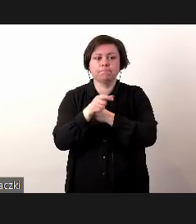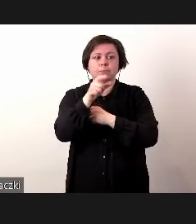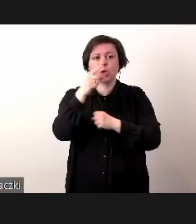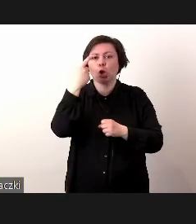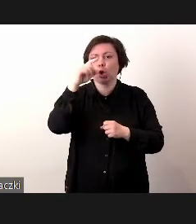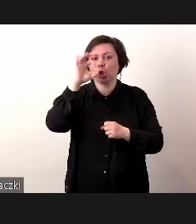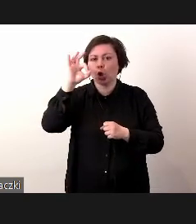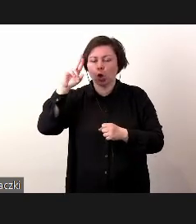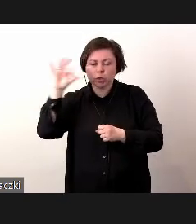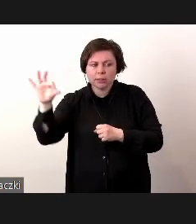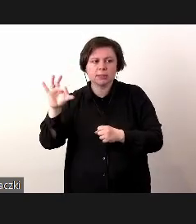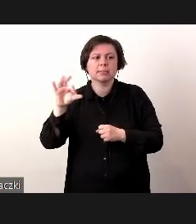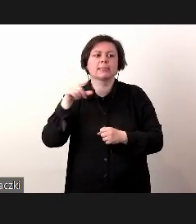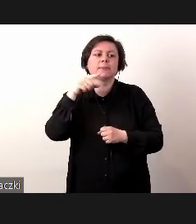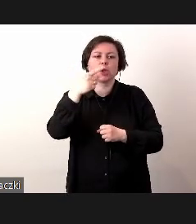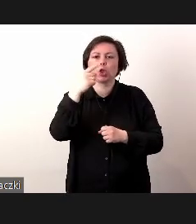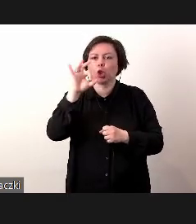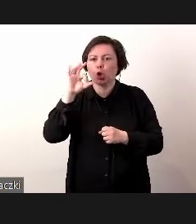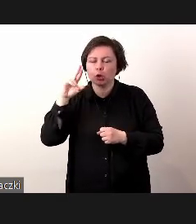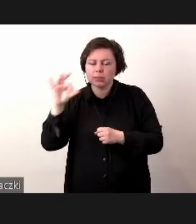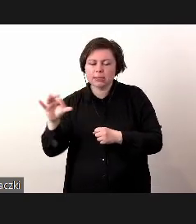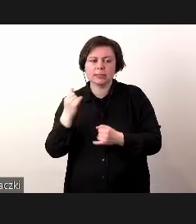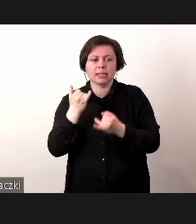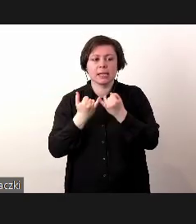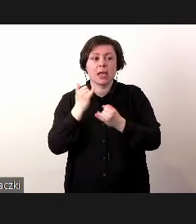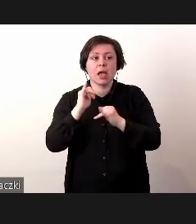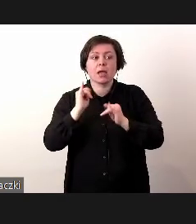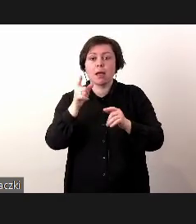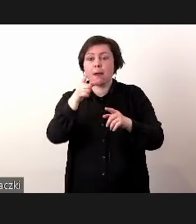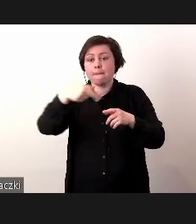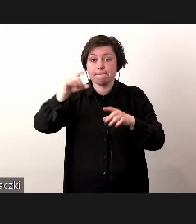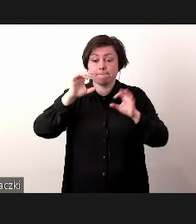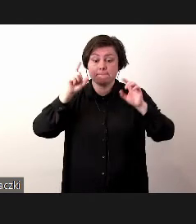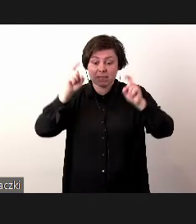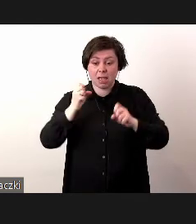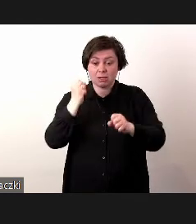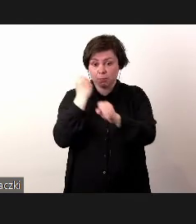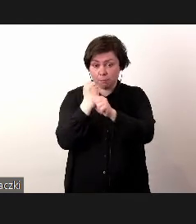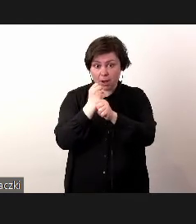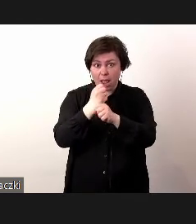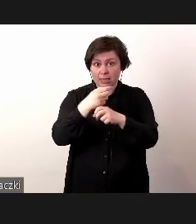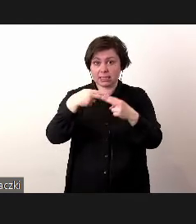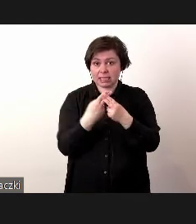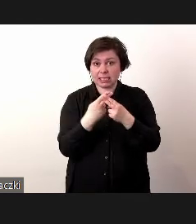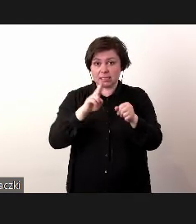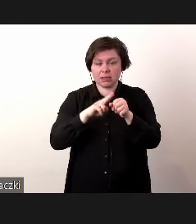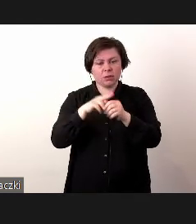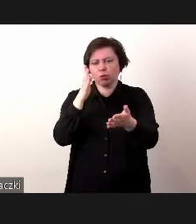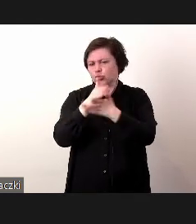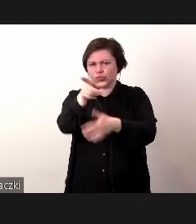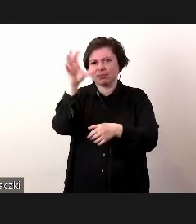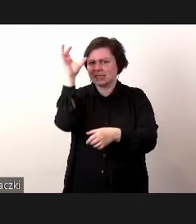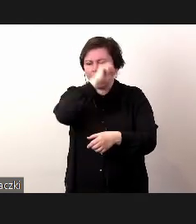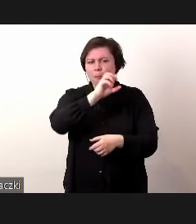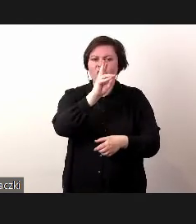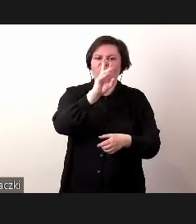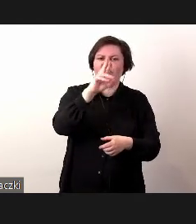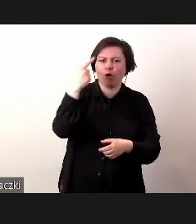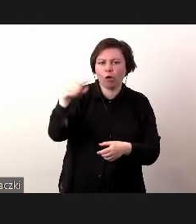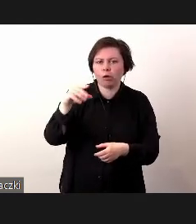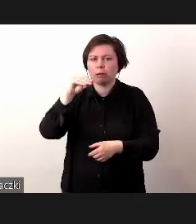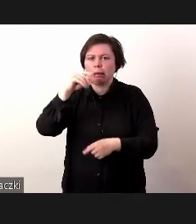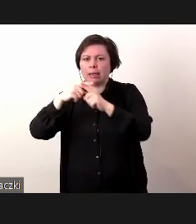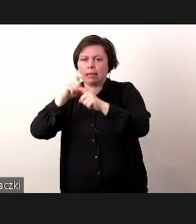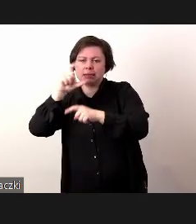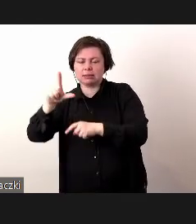DORS-y, to same DORS-y w momencie, kiedy Państwo zaczynają pracować z tym narzędzią, w ogóle Państwo zapominają o Wordzie Excelu. Dlatego, że